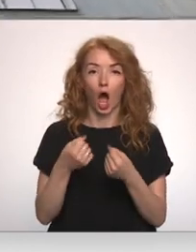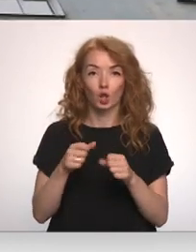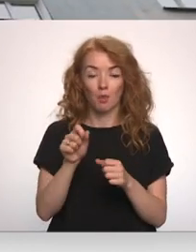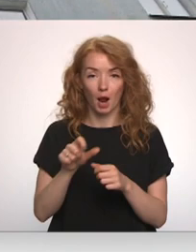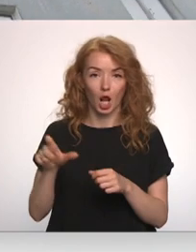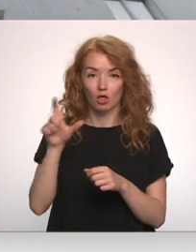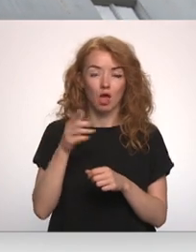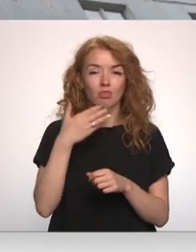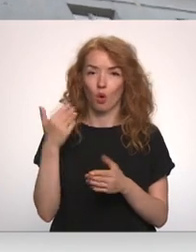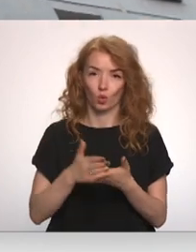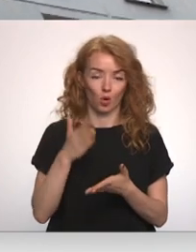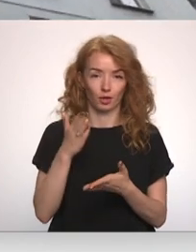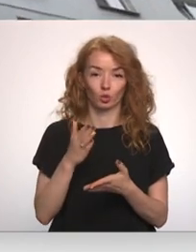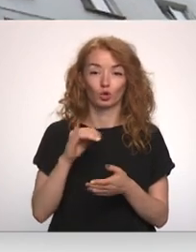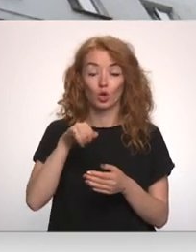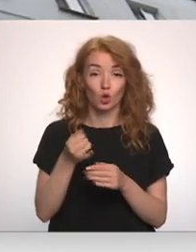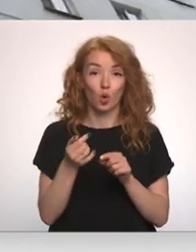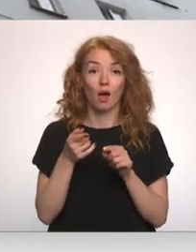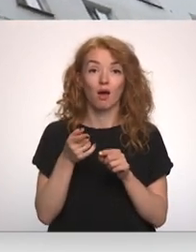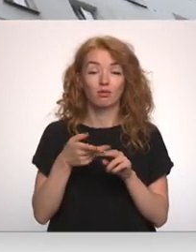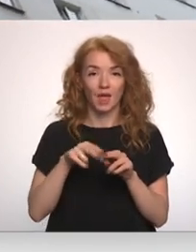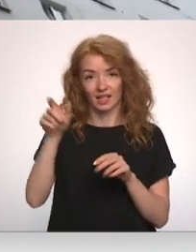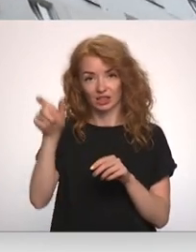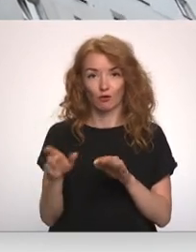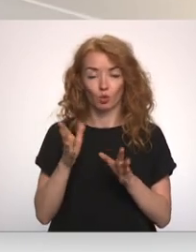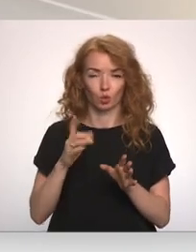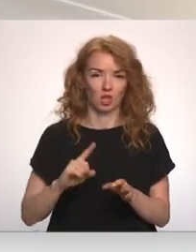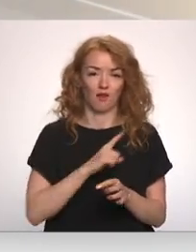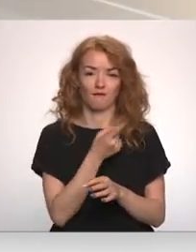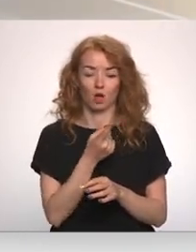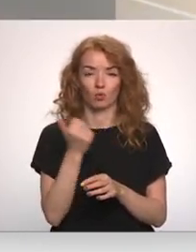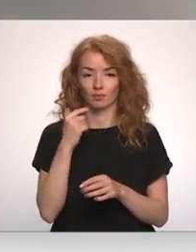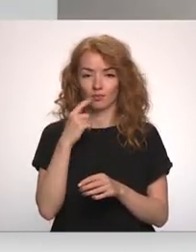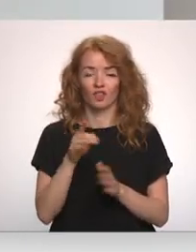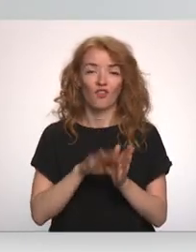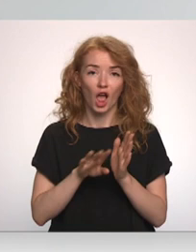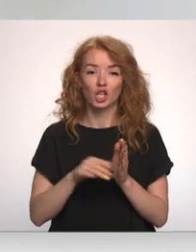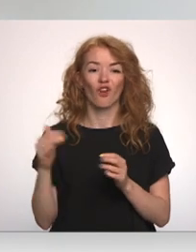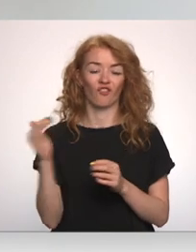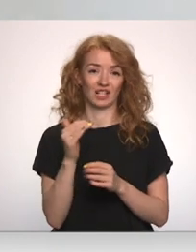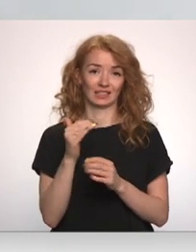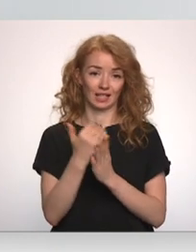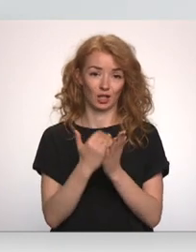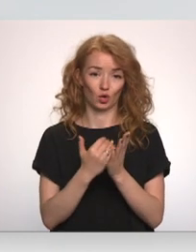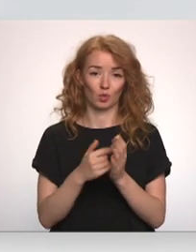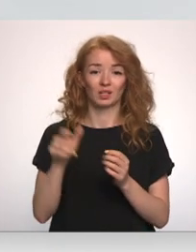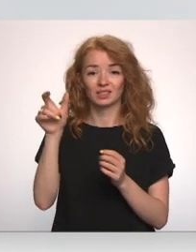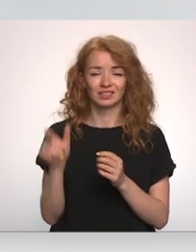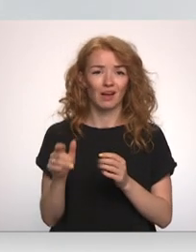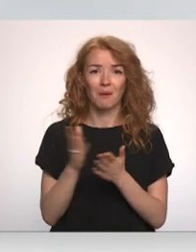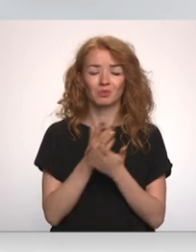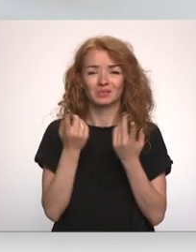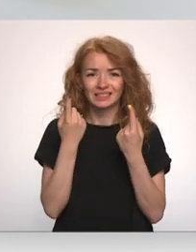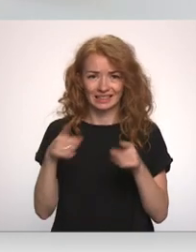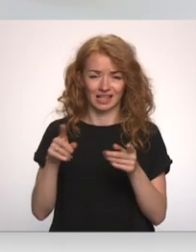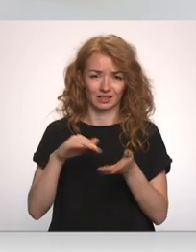palielināšanās nav notikusi, jo tātā gadījumā cilvēks būtu guvas traumas. Vienkārši fizikas likumi, tad cilvēks citā stāvoklī atrastos